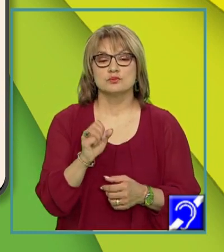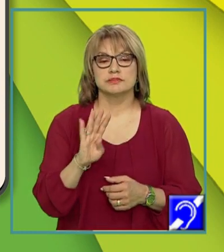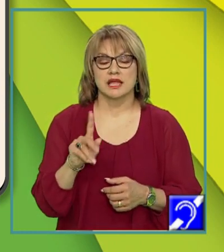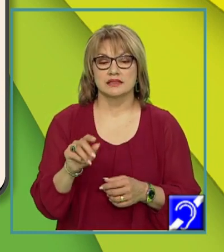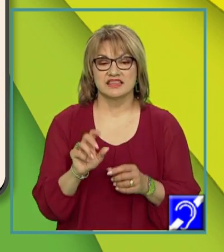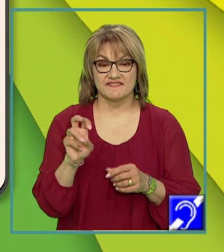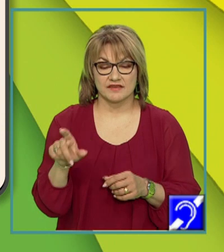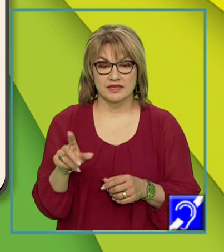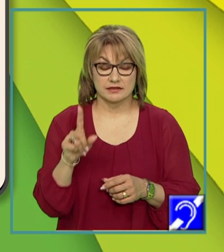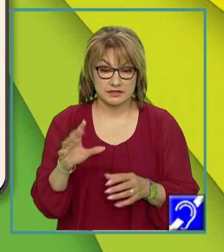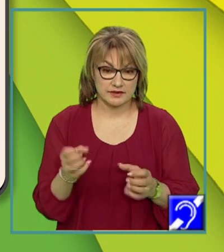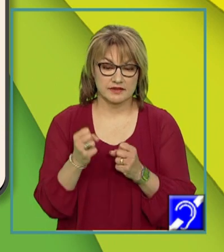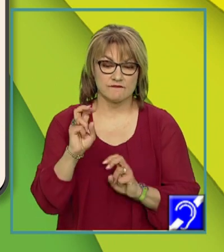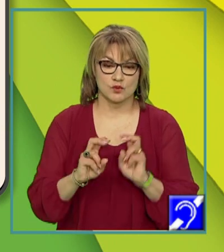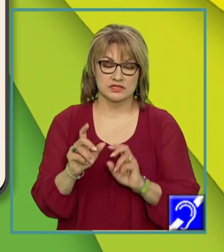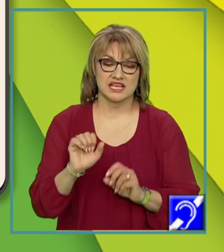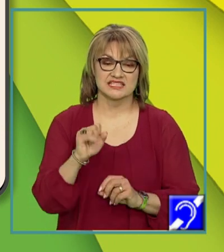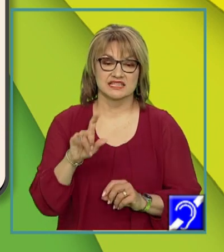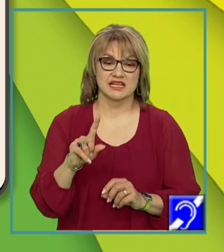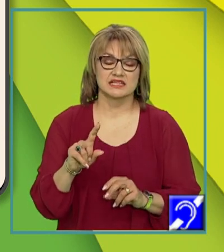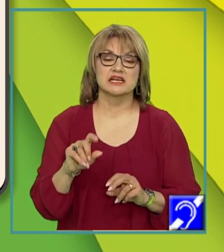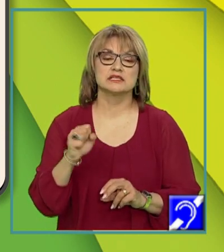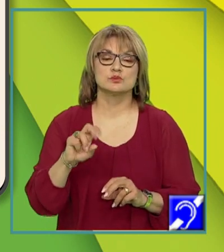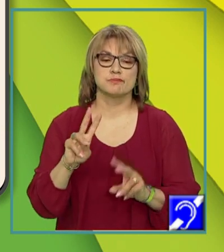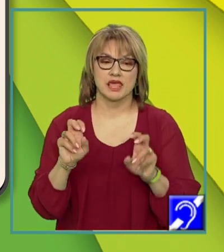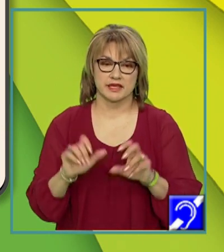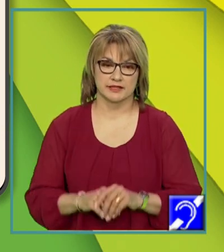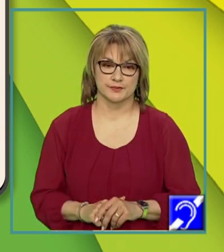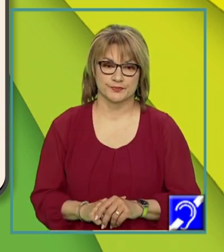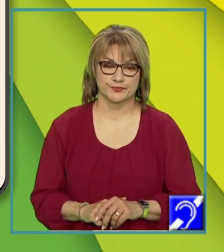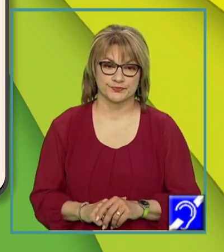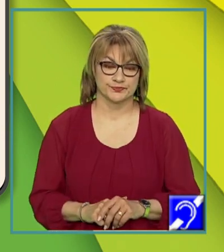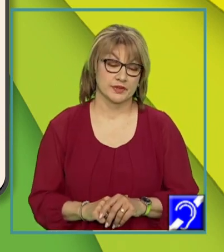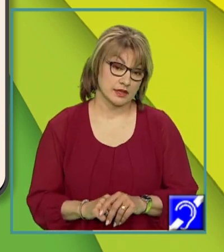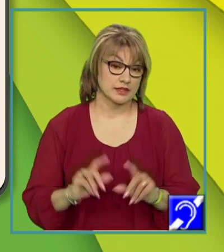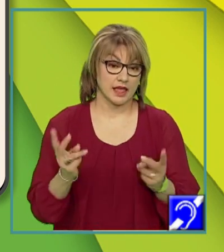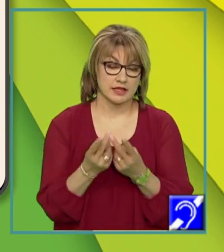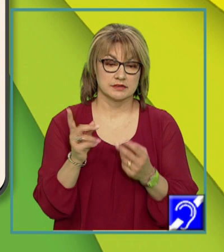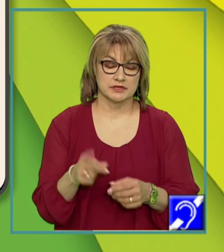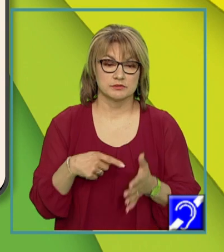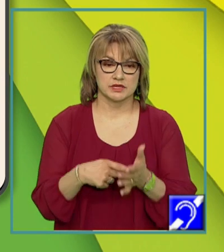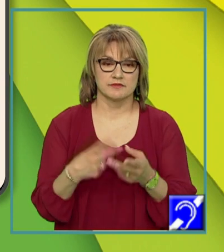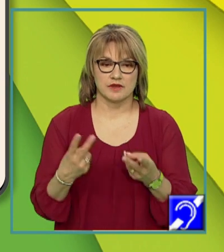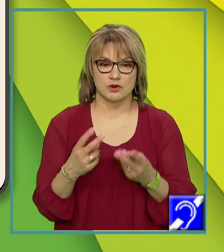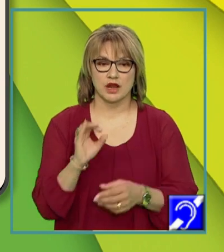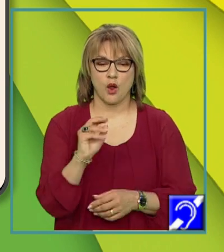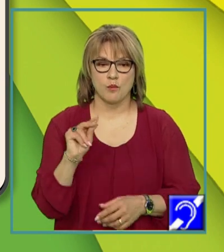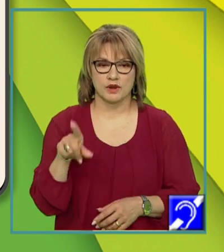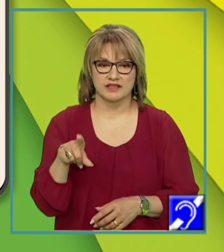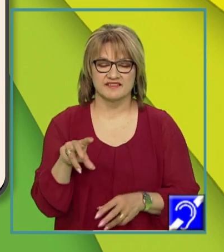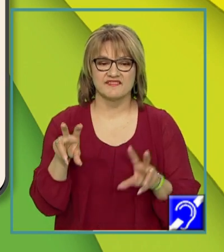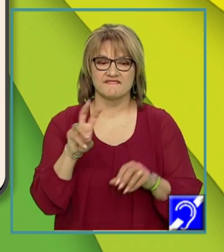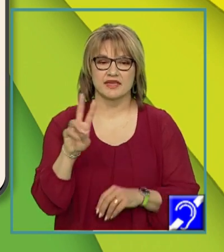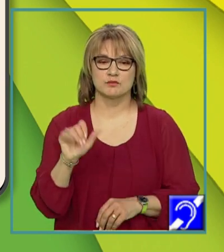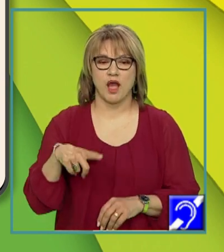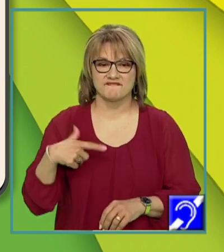care îndeplinesc funcție sintactică de subiect. De asemenea, trebuie să-i demonstrăm și valoarea copulativă a verbului a fi.